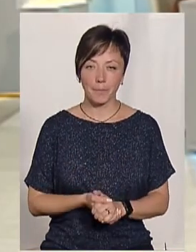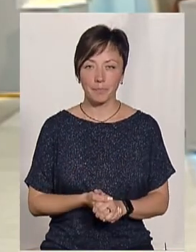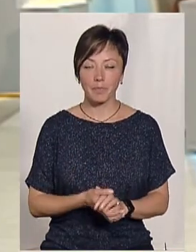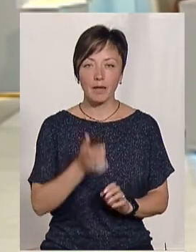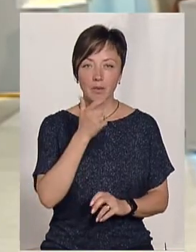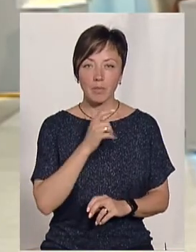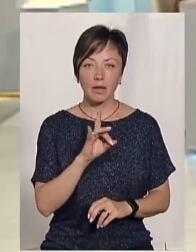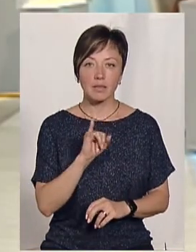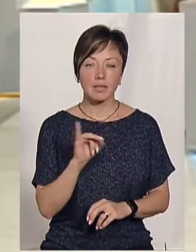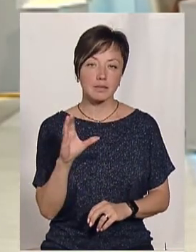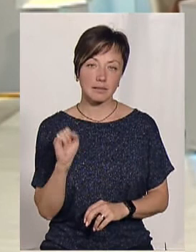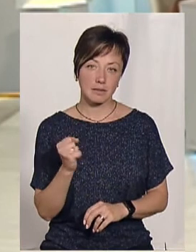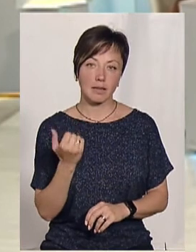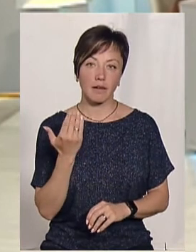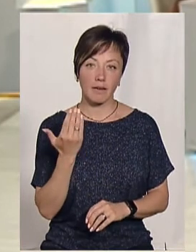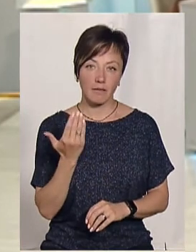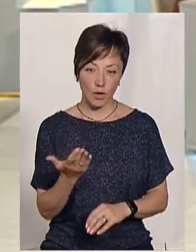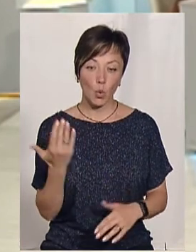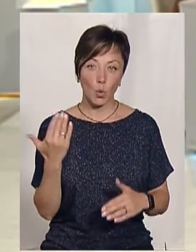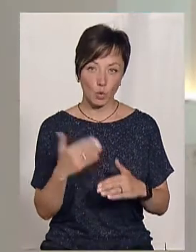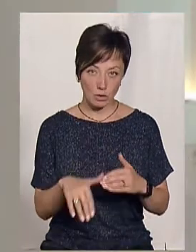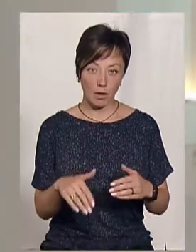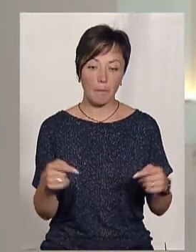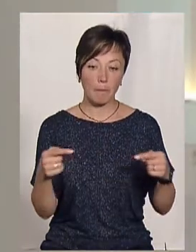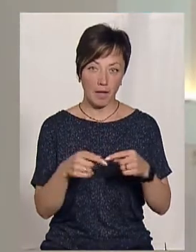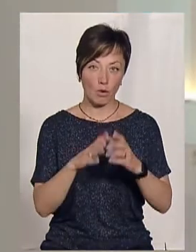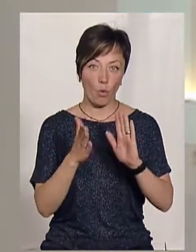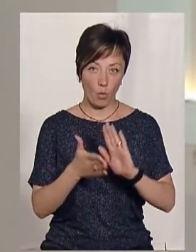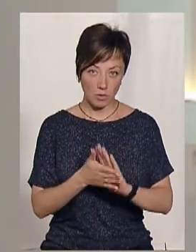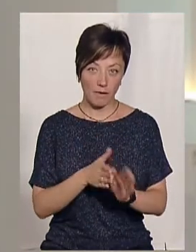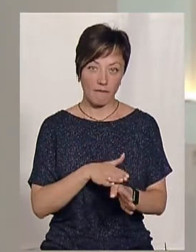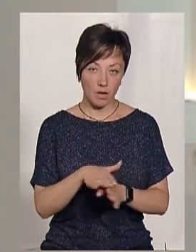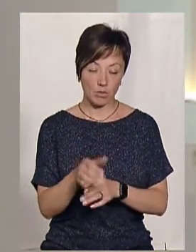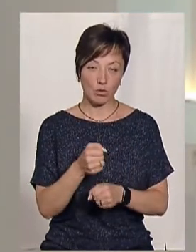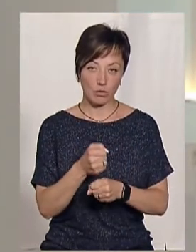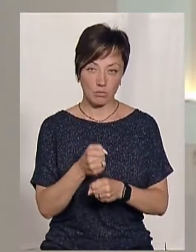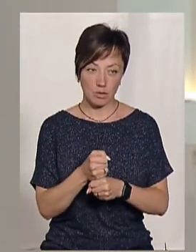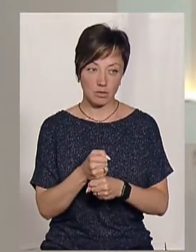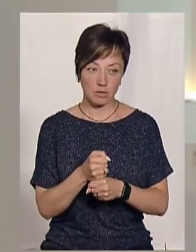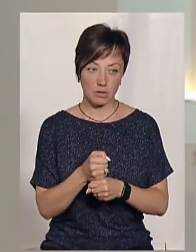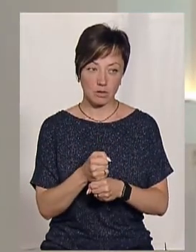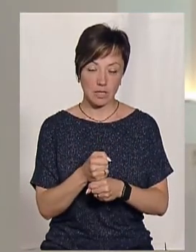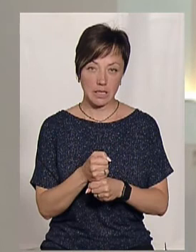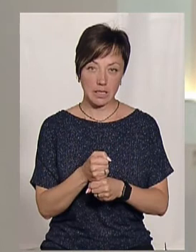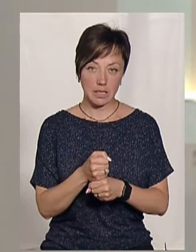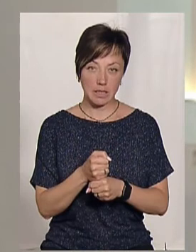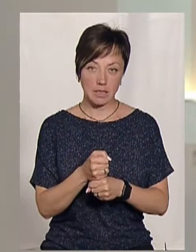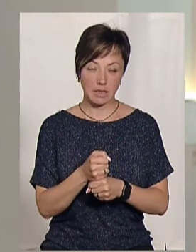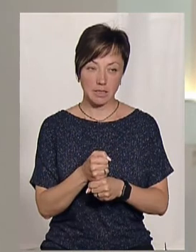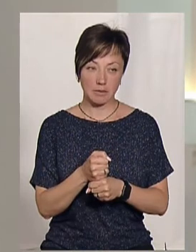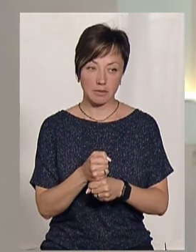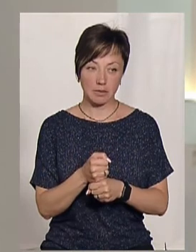Реїсо, ви певний обсяг робіт вже зробили, вже, як говорив мешканець вашого будинку,